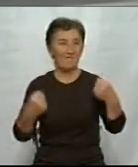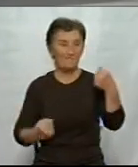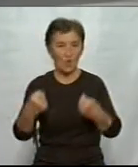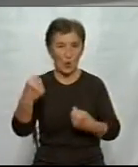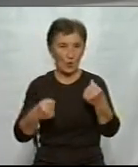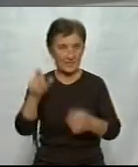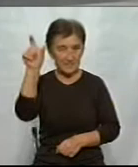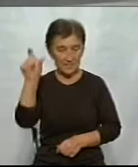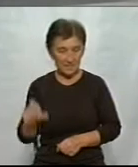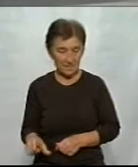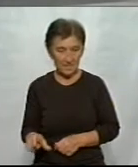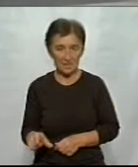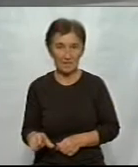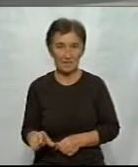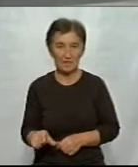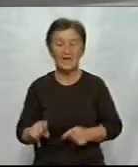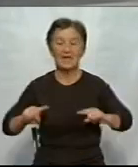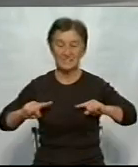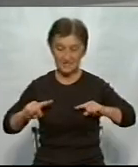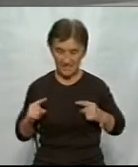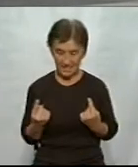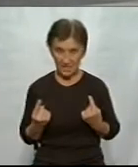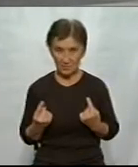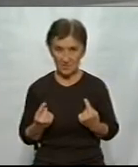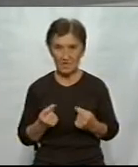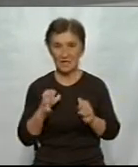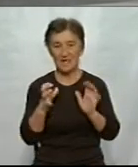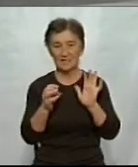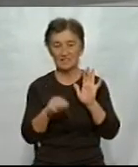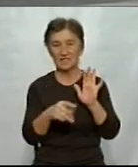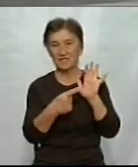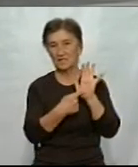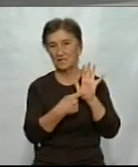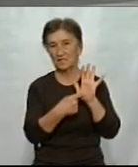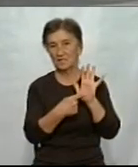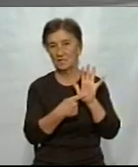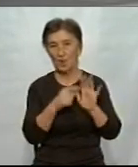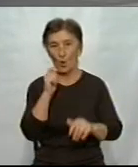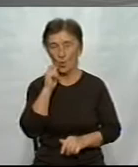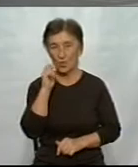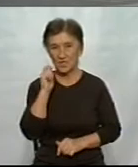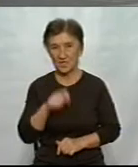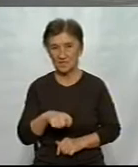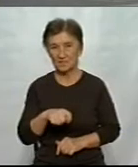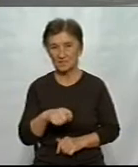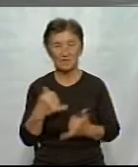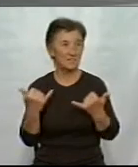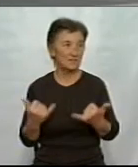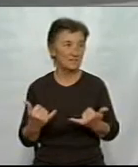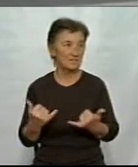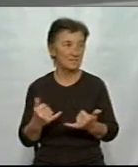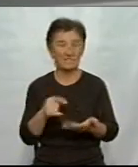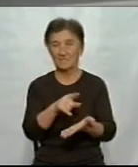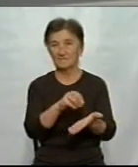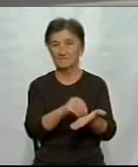вантажного автомобіля затриманий в порядку статі 208 Кримінально-профіційного кодексу України. На даний час внесені